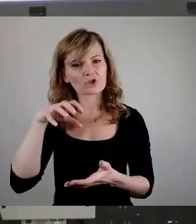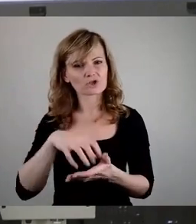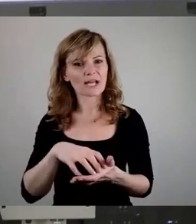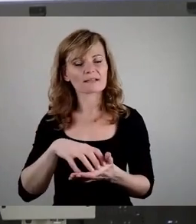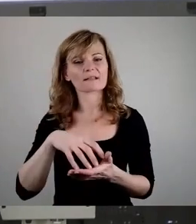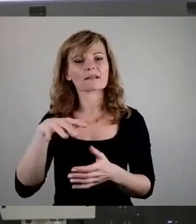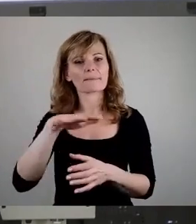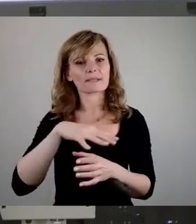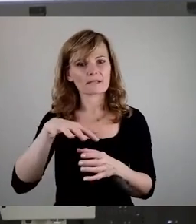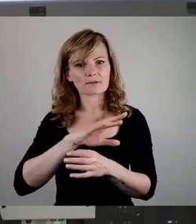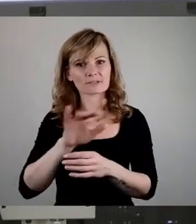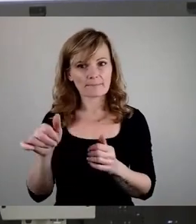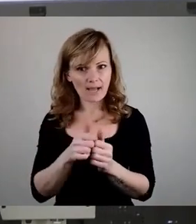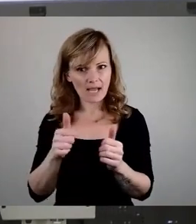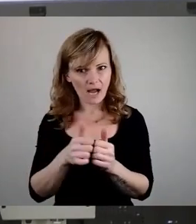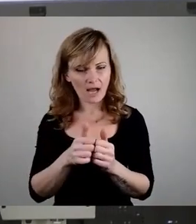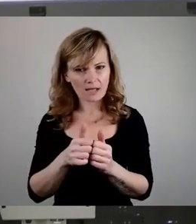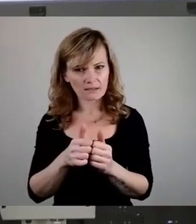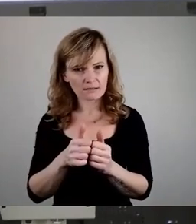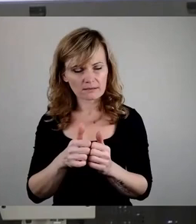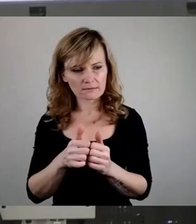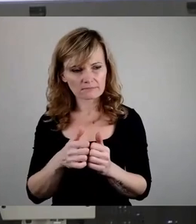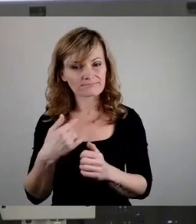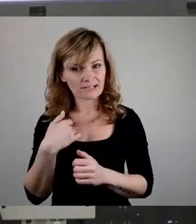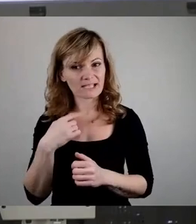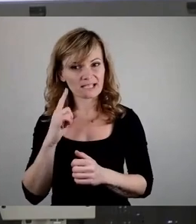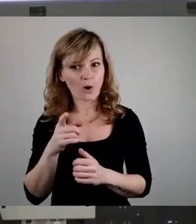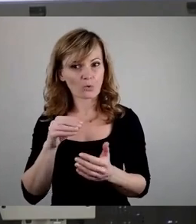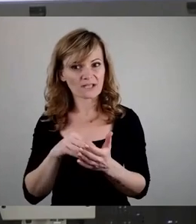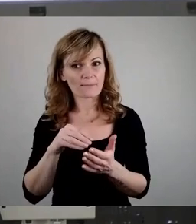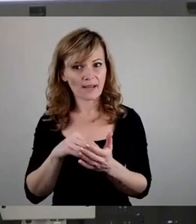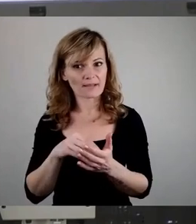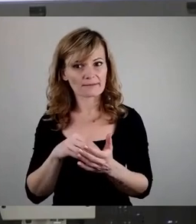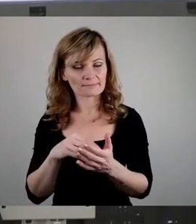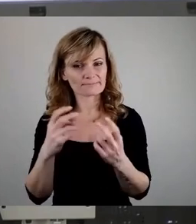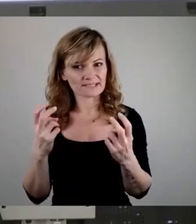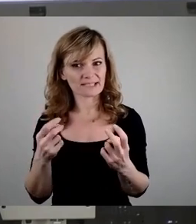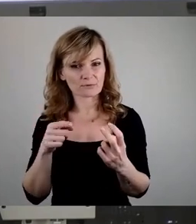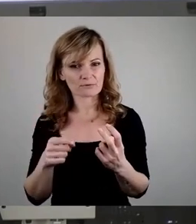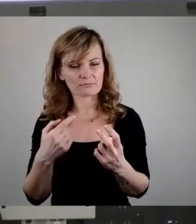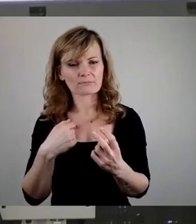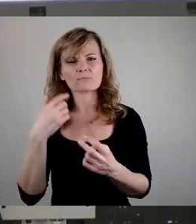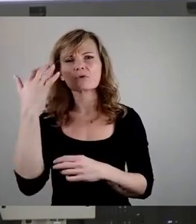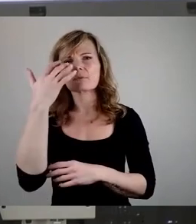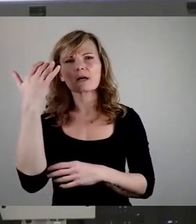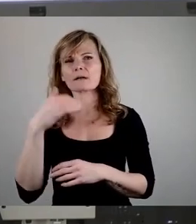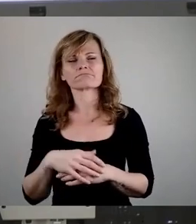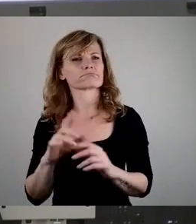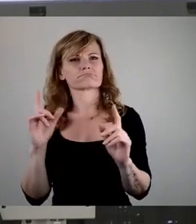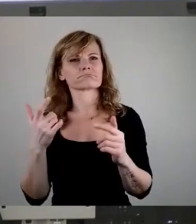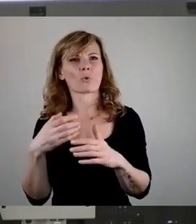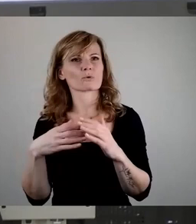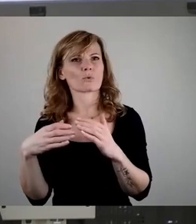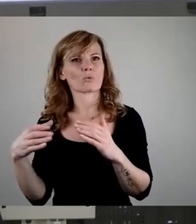war ich auch anwesend. Und da überlegte man, wir haben ja gar keine Unterkünfte. Ach ja doch, die Jugendlichen. Wir haben die